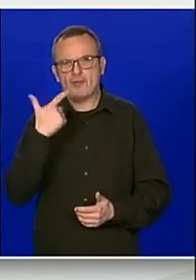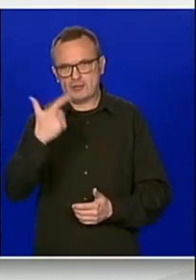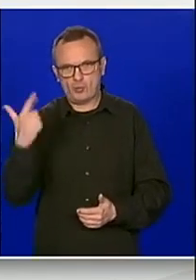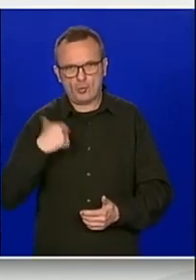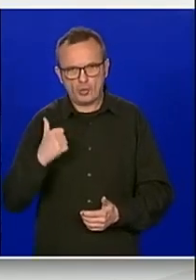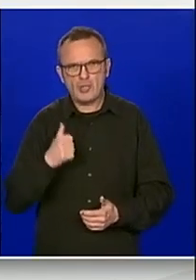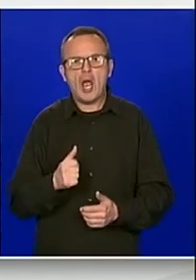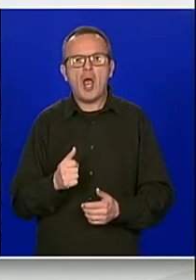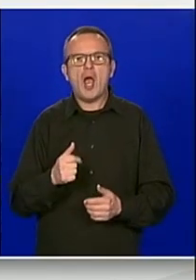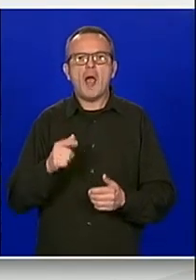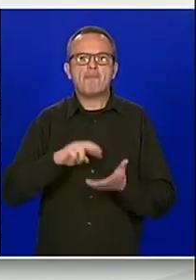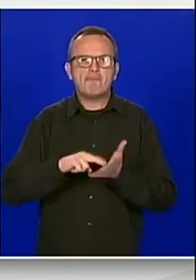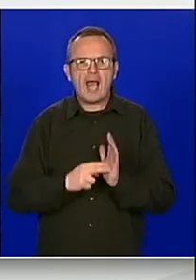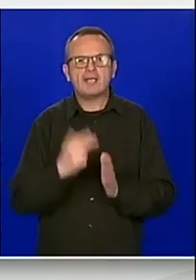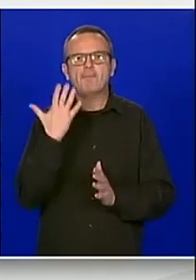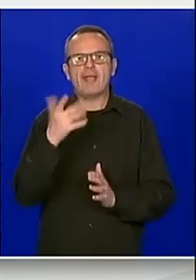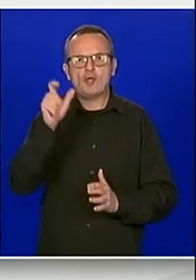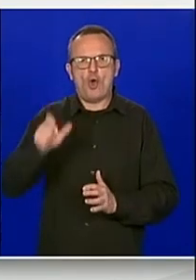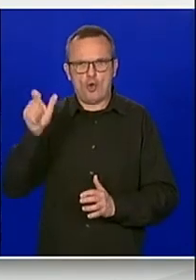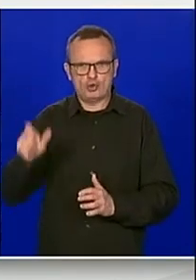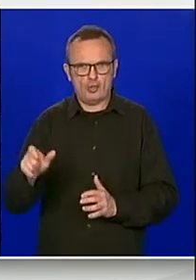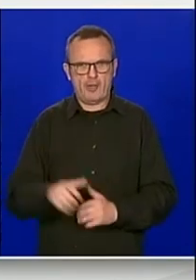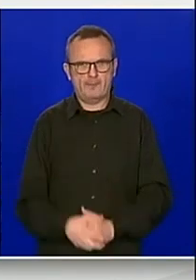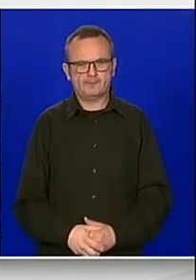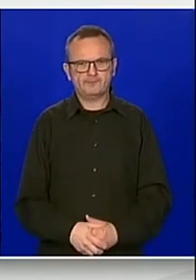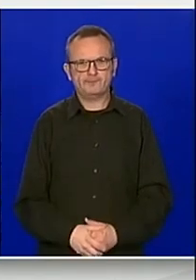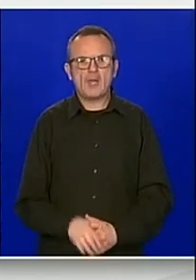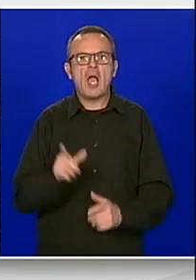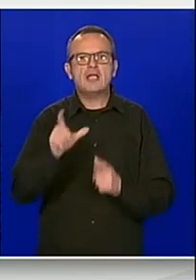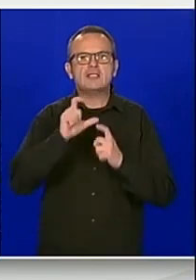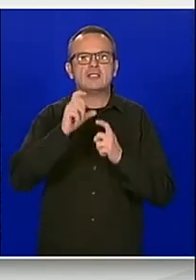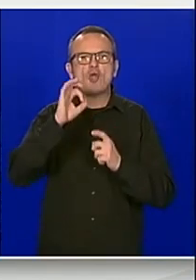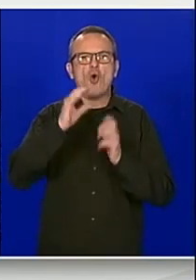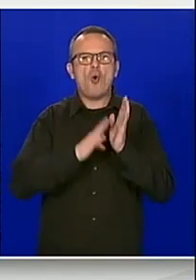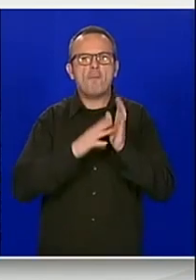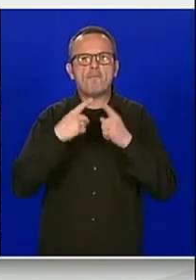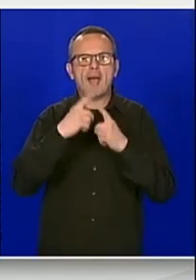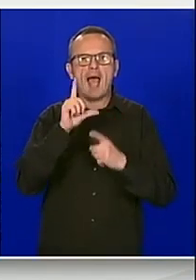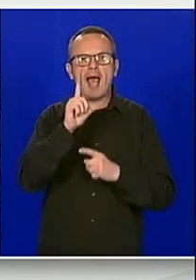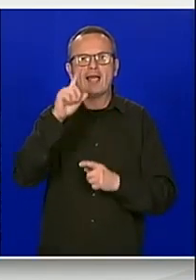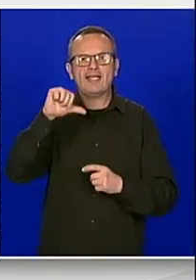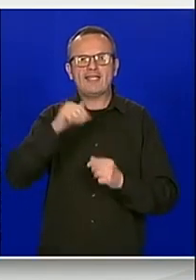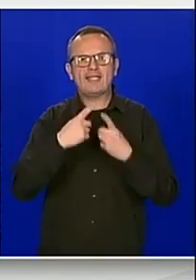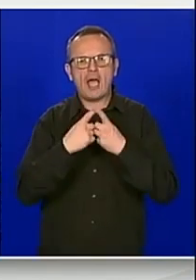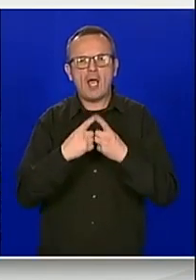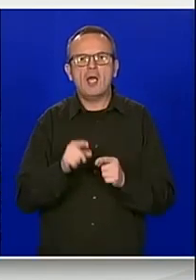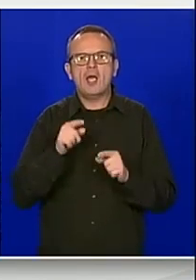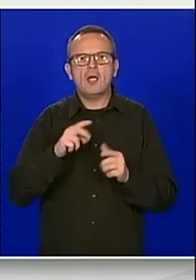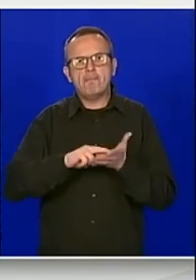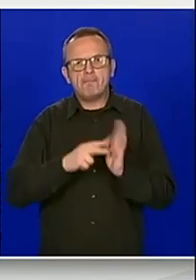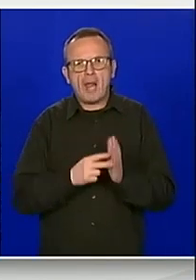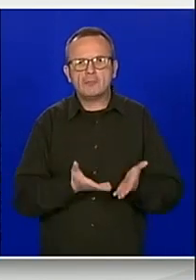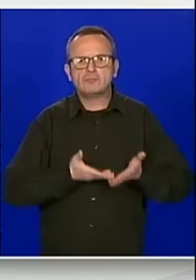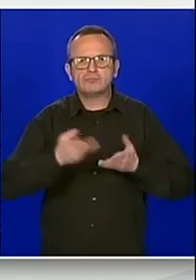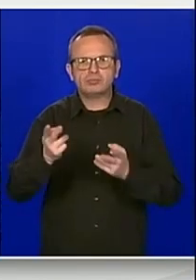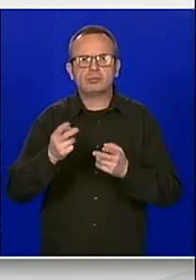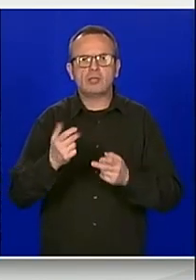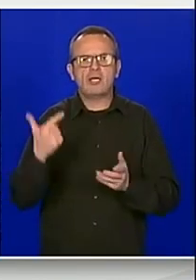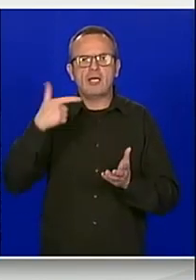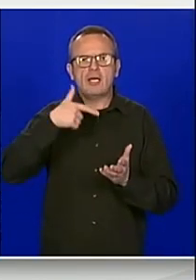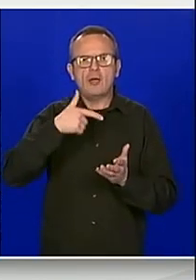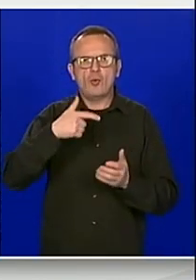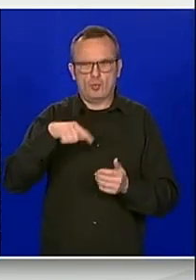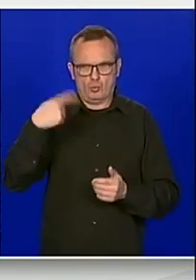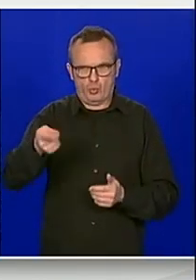Operacija Europske unije EU-Navor Somalija-Talanta predlaže se u mogućnost upučivanja u ovoj operaciju u 2021.